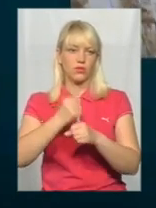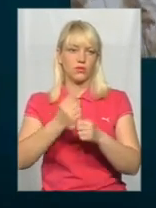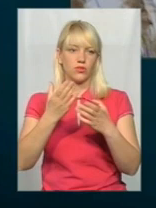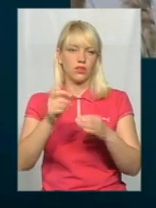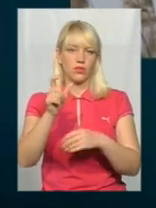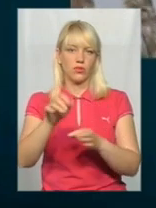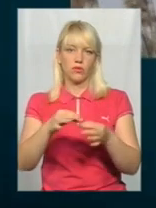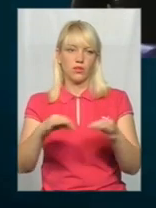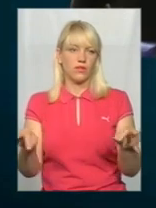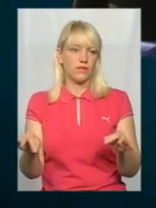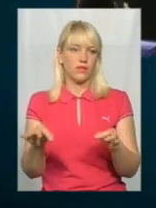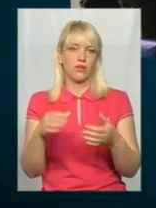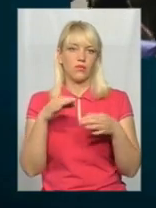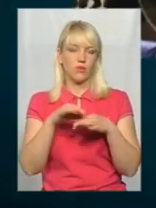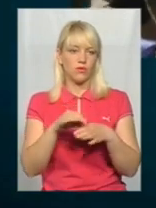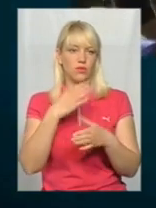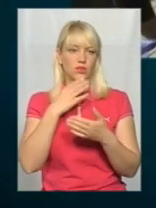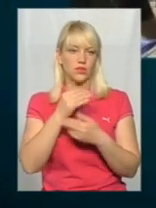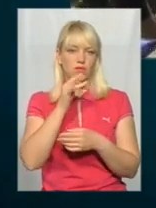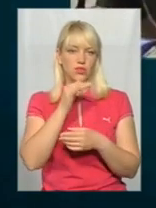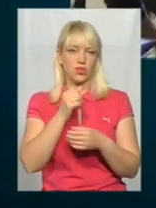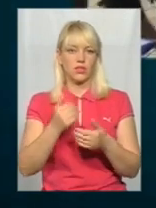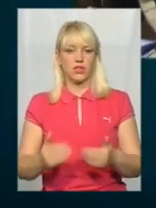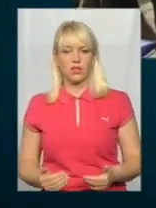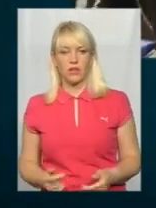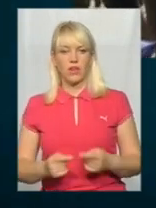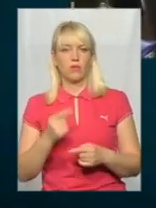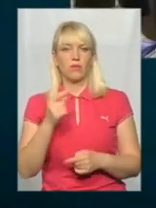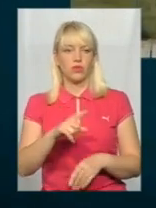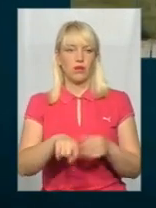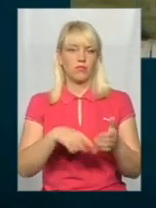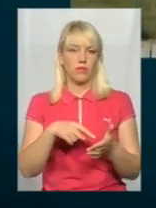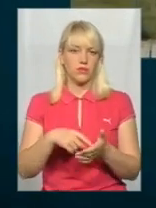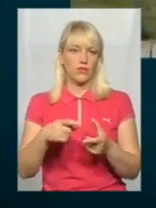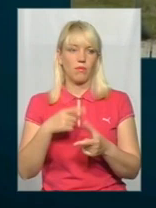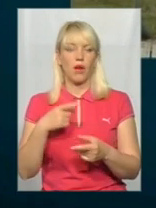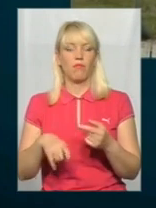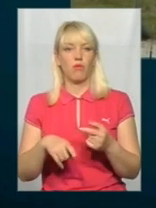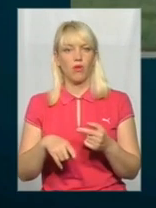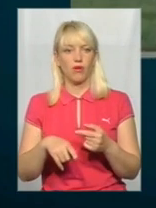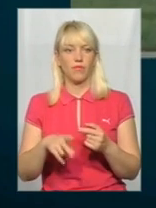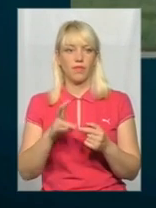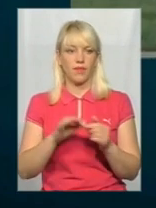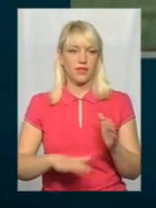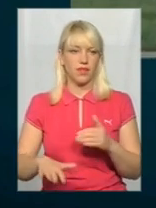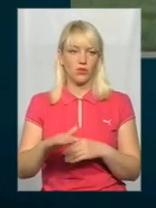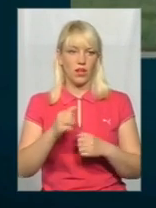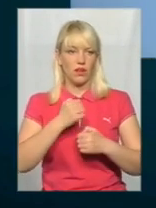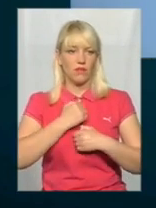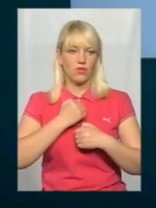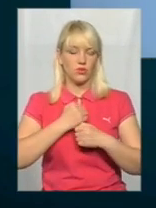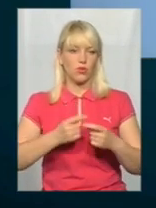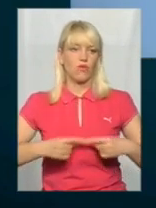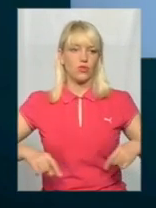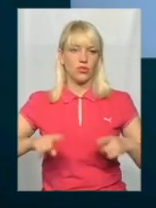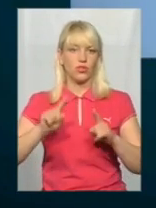вільно проводить свій час, живе або поза містом, або ж на території військової частини, тим